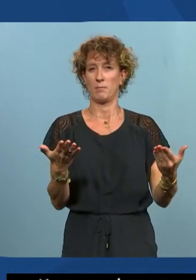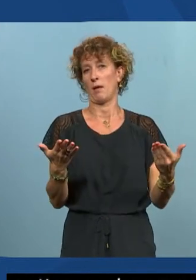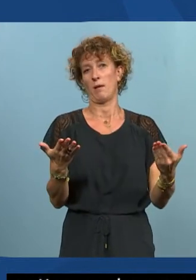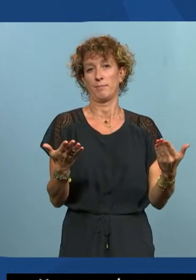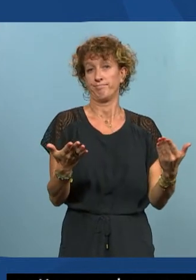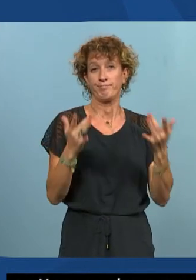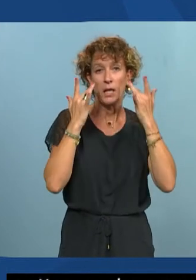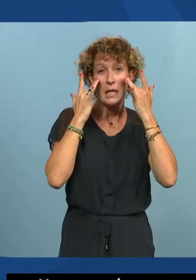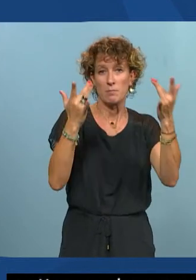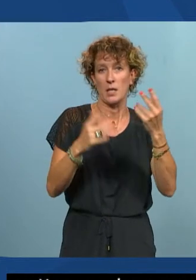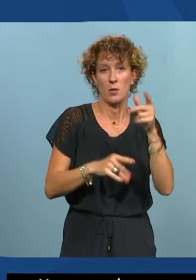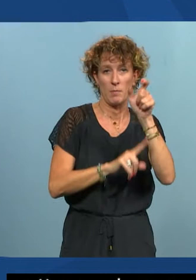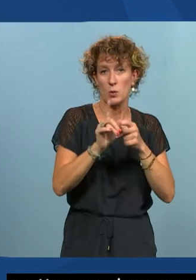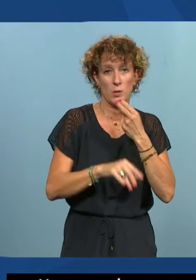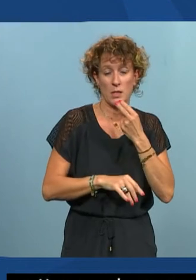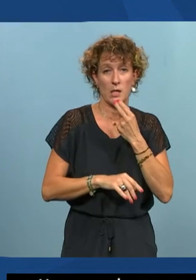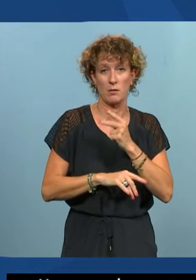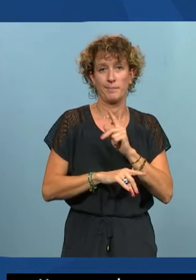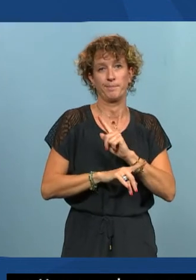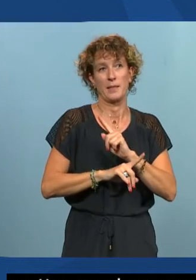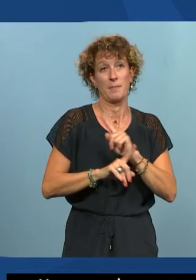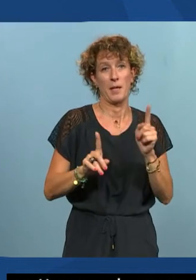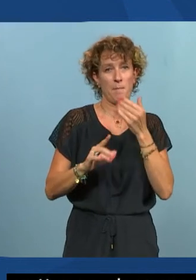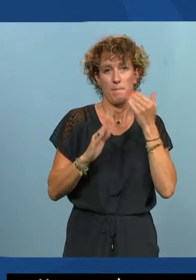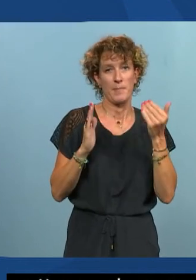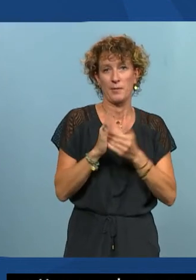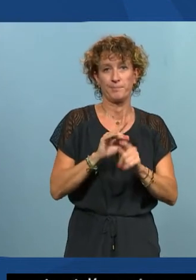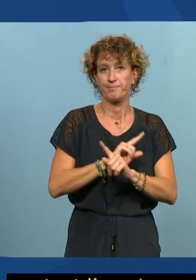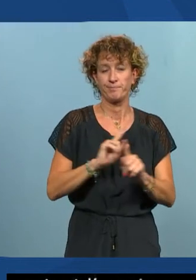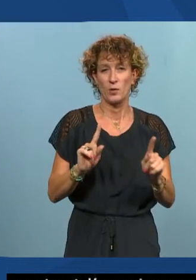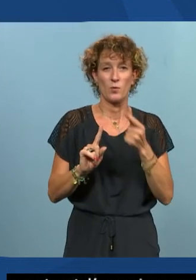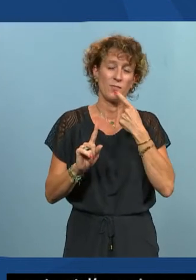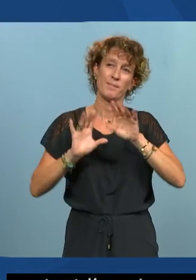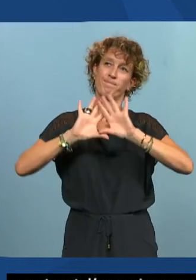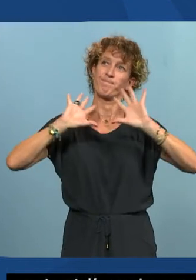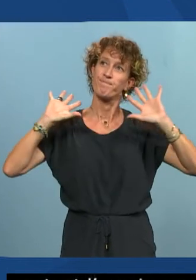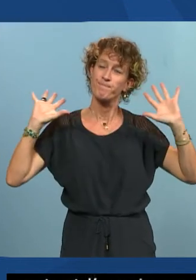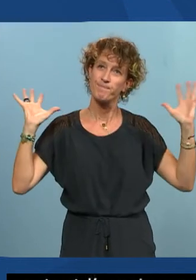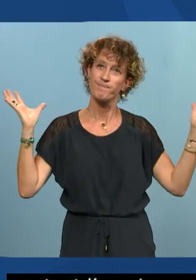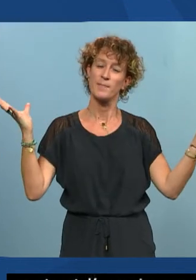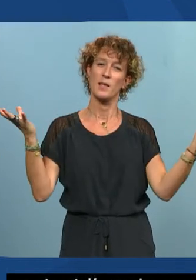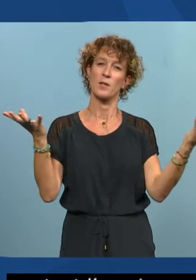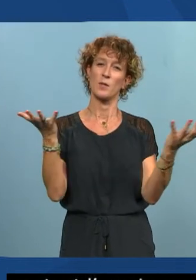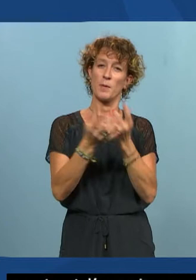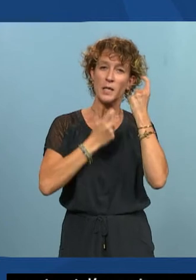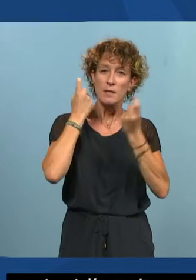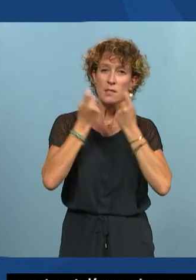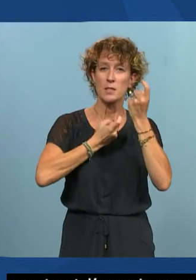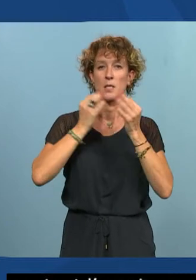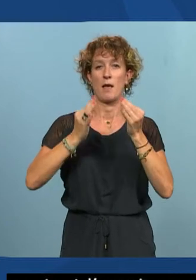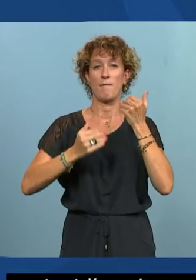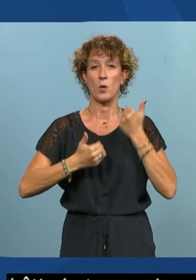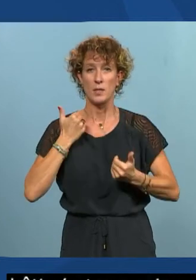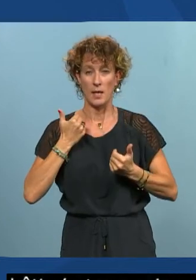l'expérience de l'utilisateur ne sera pas forcément mieux donc c'est un ensemble il faut prendre en compte cette question du handicap à la fois sur les